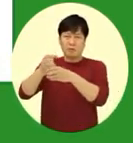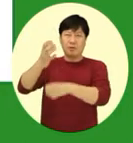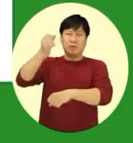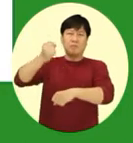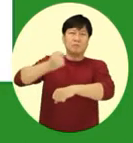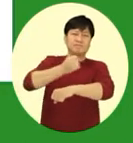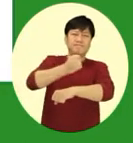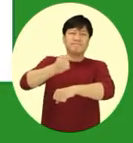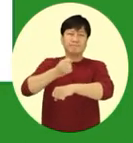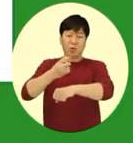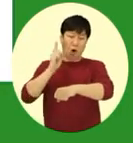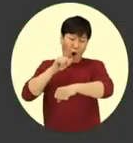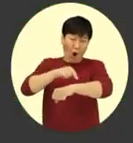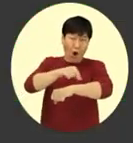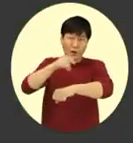부위에 직접 바릅니다.